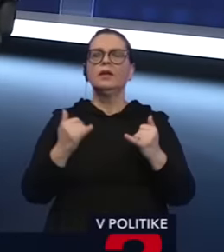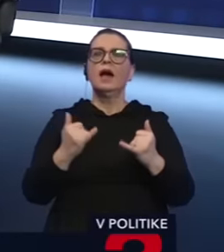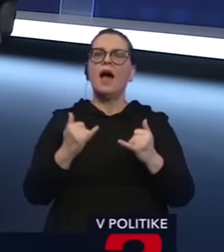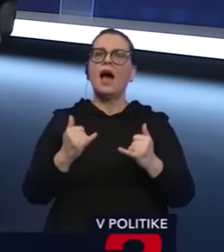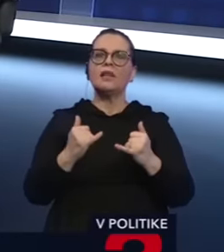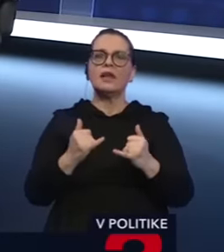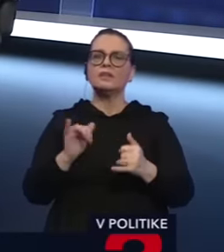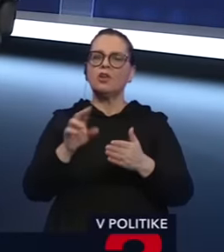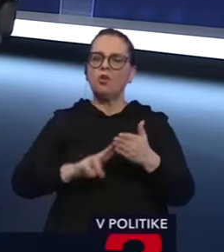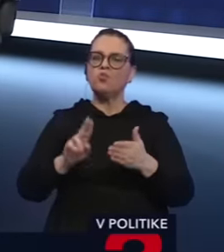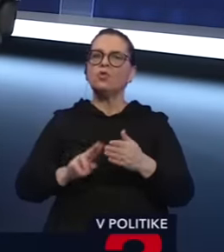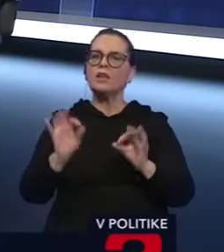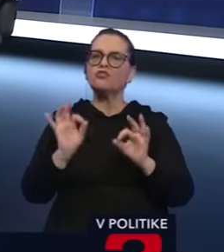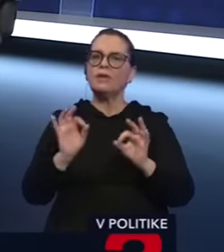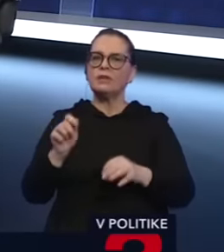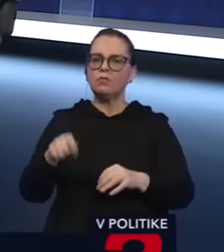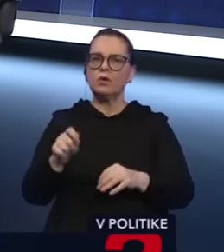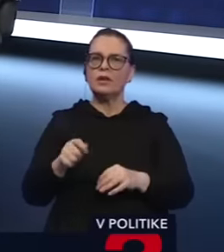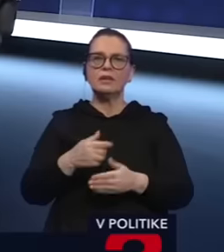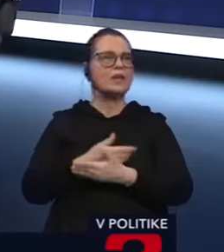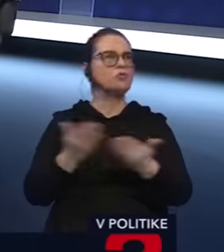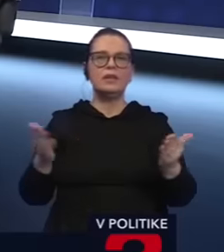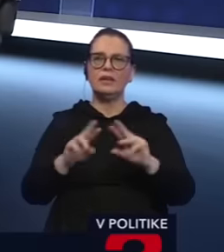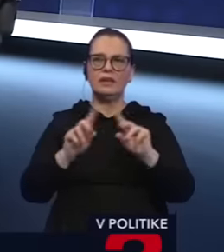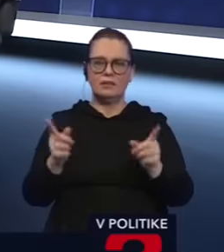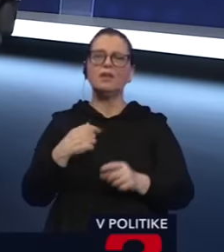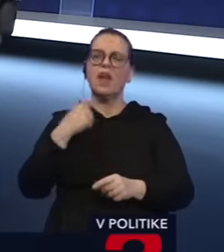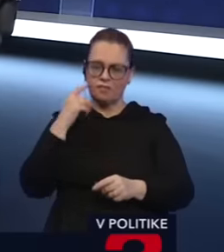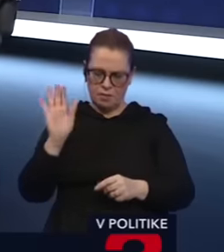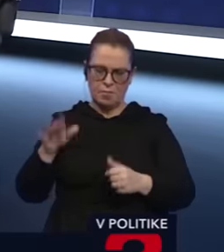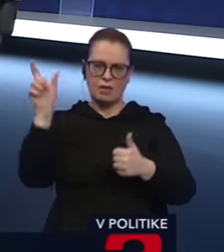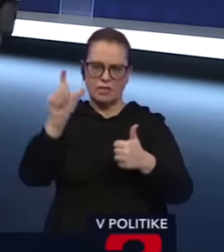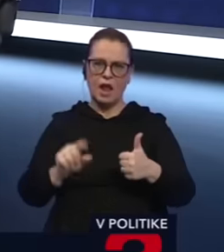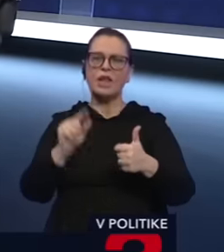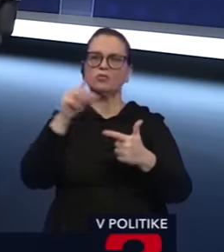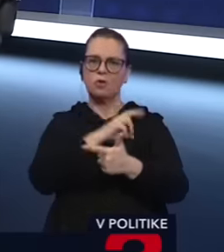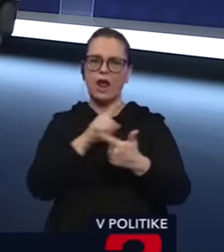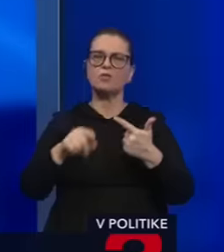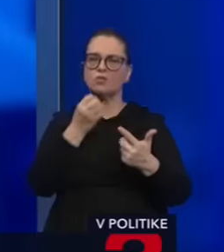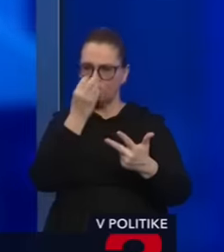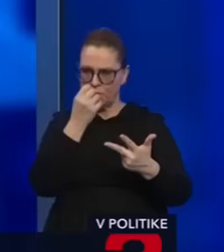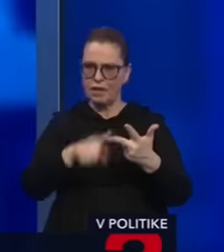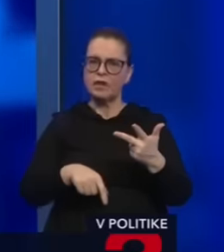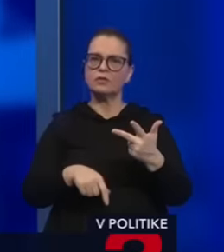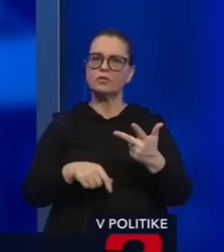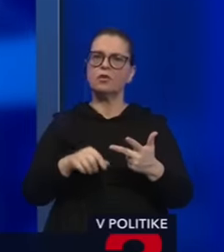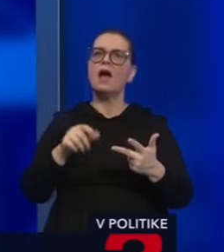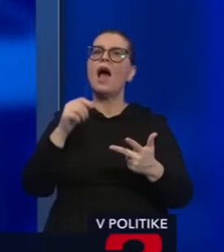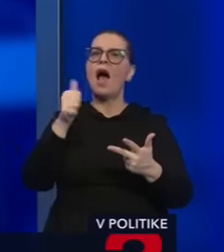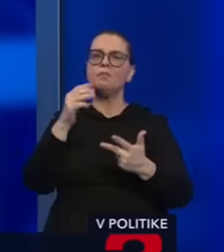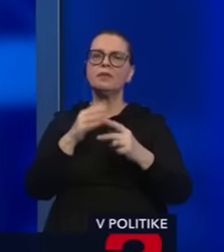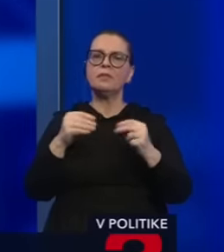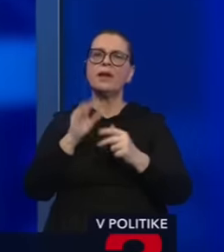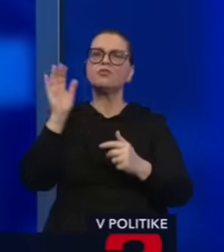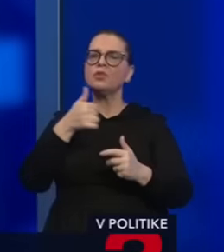teraz ešte úrady špeciálnej prokuratúry neexistujú nikde inde. Ja viem, že existujú v Taliansku, v Rakúsku, v Španielsku a k prvému treti vznikne